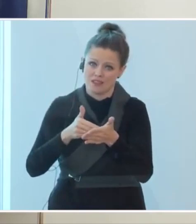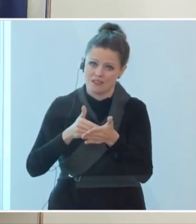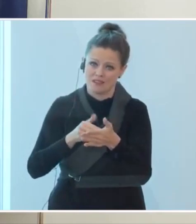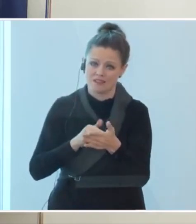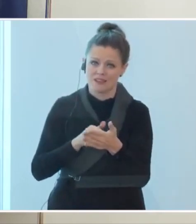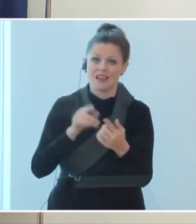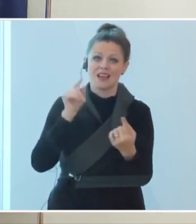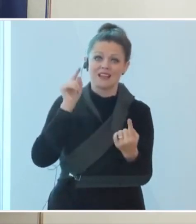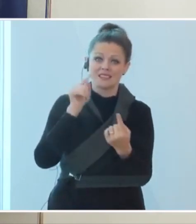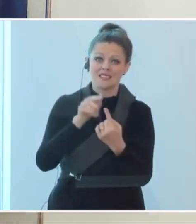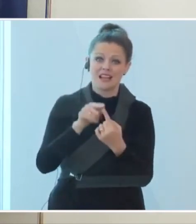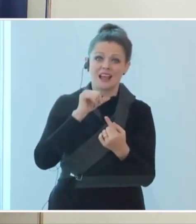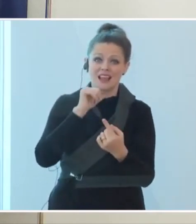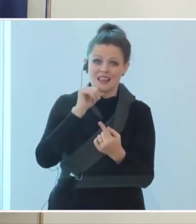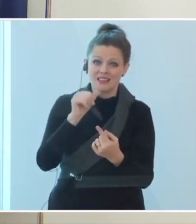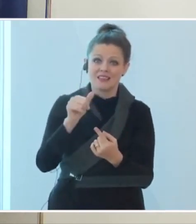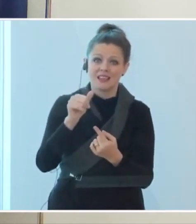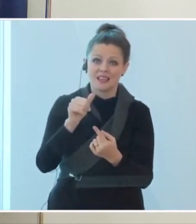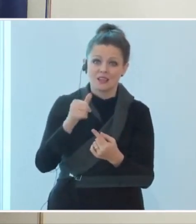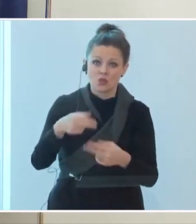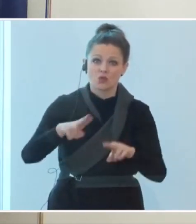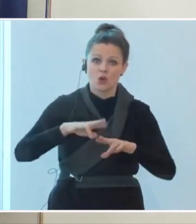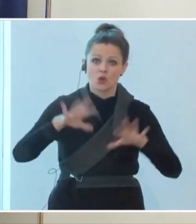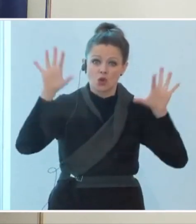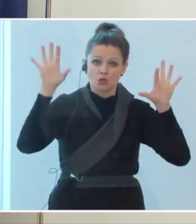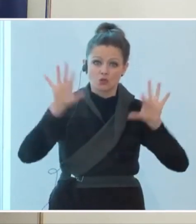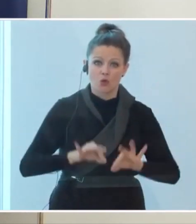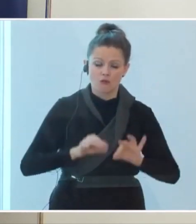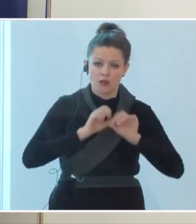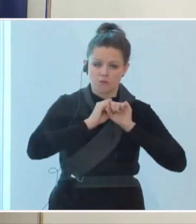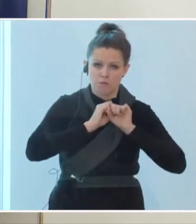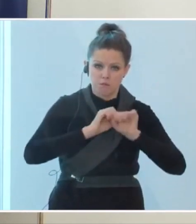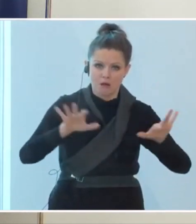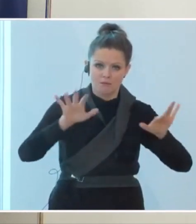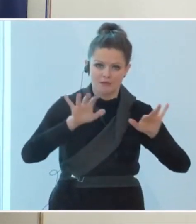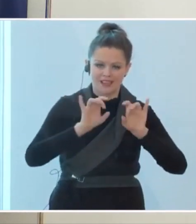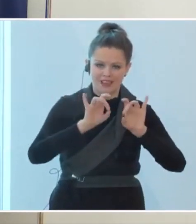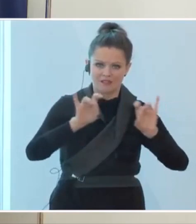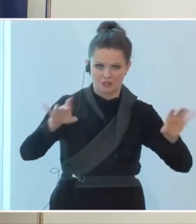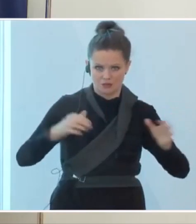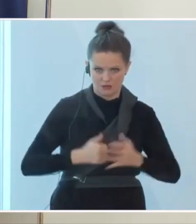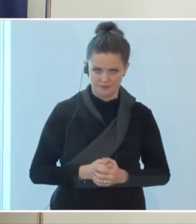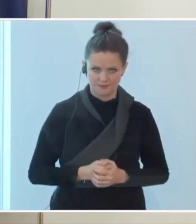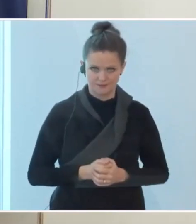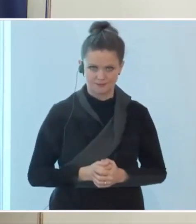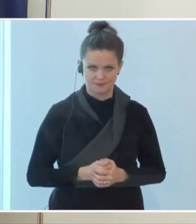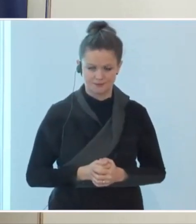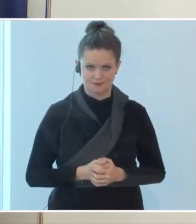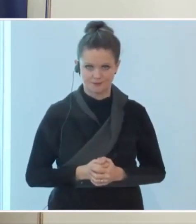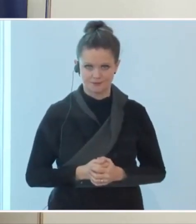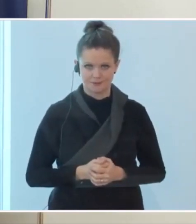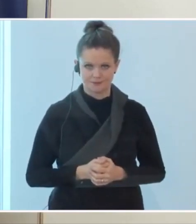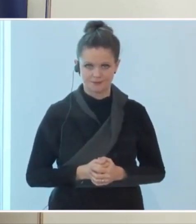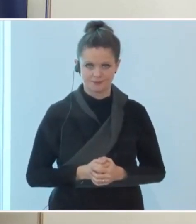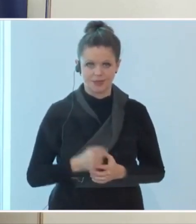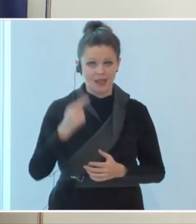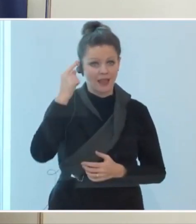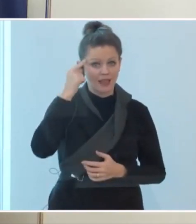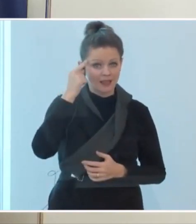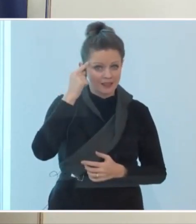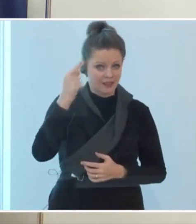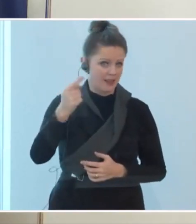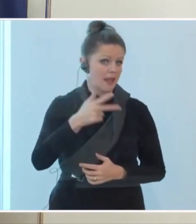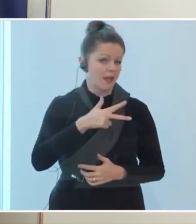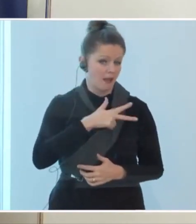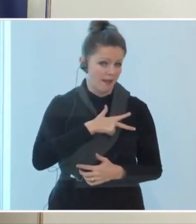nicht sofort wieder in ein schnelles exponentielles Wachstum kommen. Ich glaube, es ist absolut realistisch,